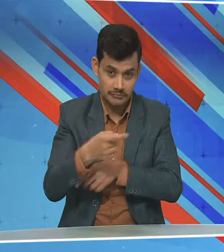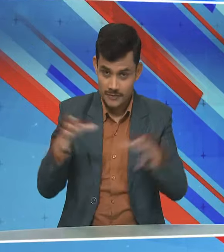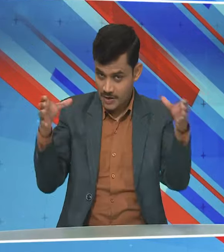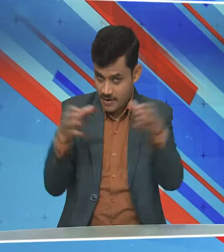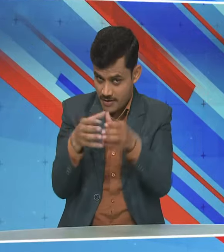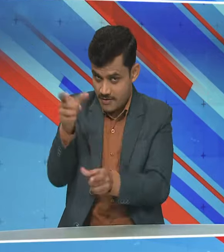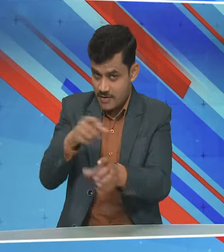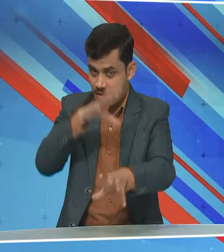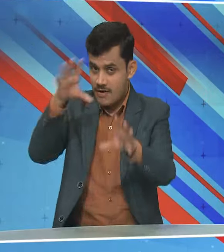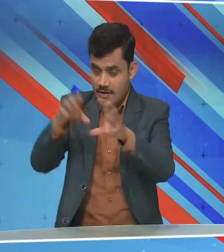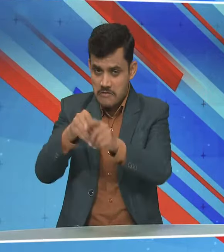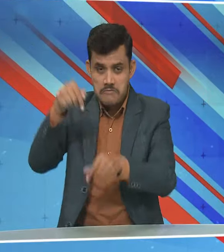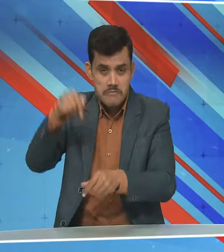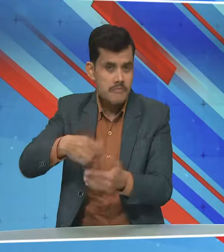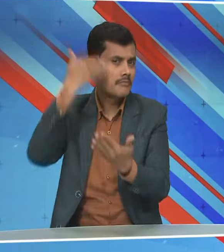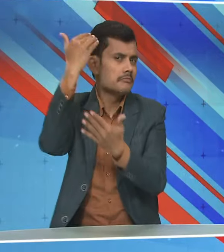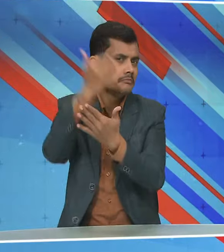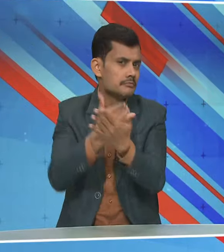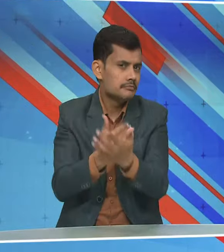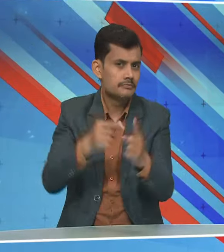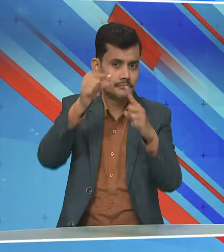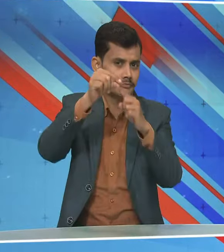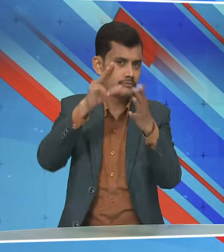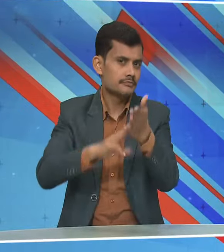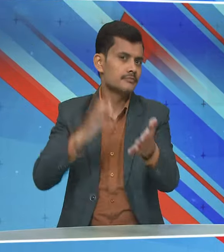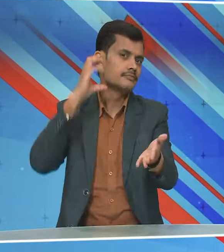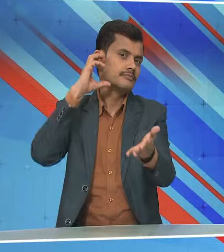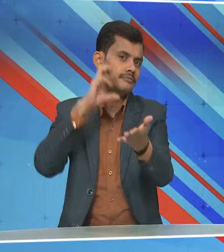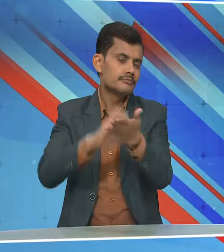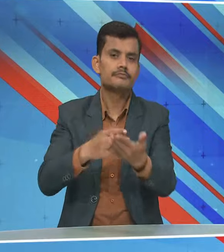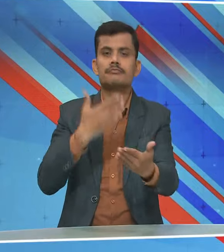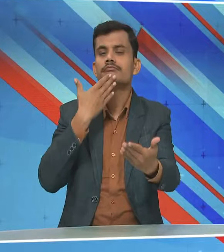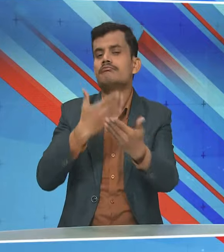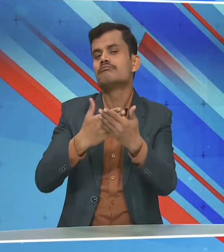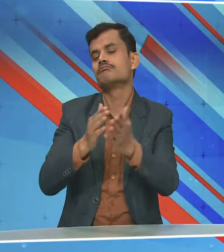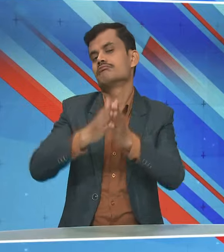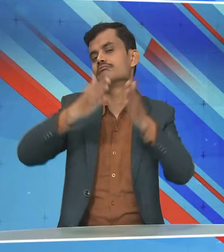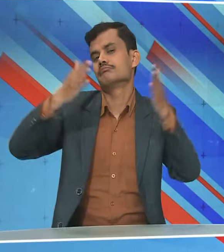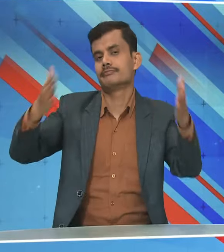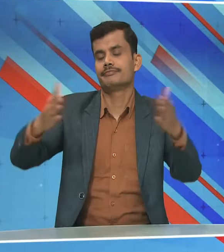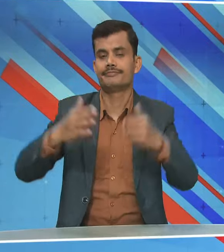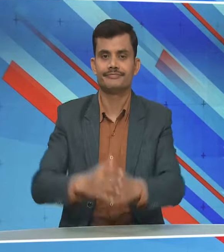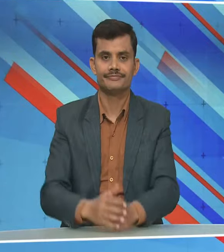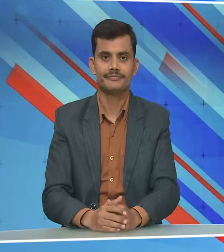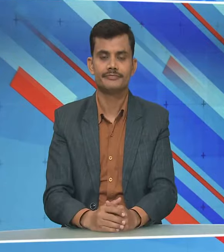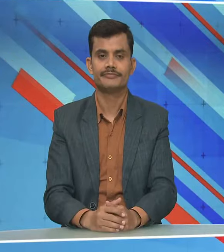सदस्यों ने इस अनूठे कारिक्रम के लिए प्रधानमंत्री नरेंद्र मोदी को धन्यवाद भी दिया